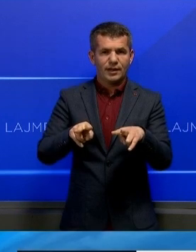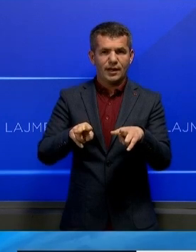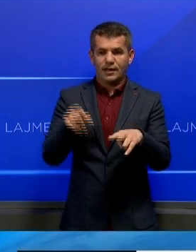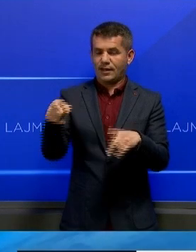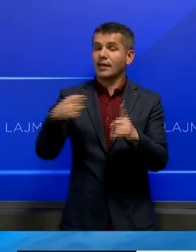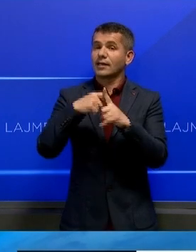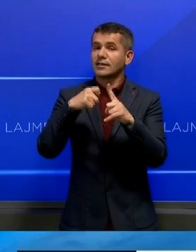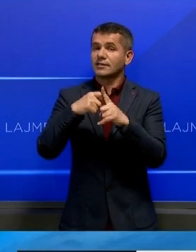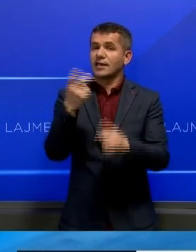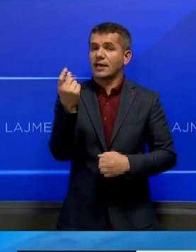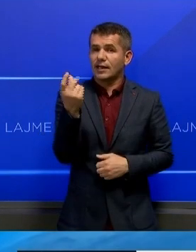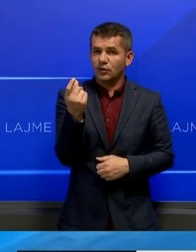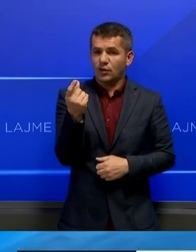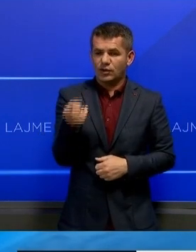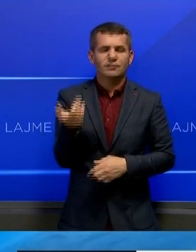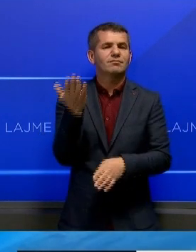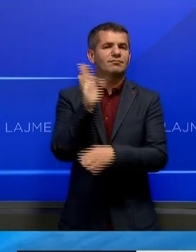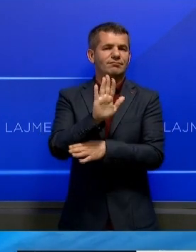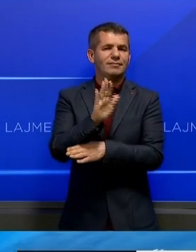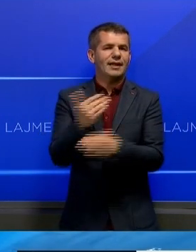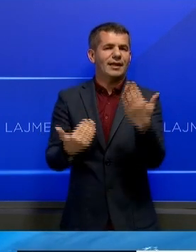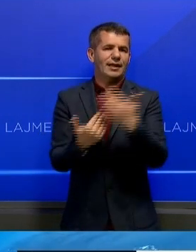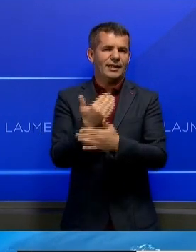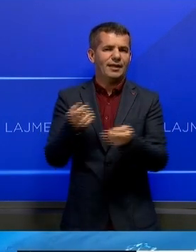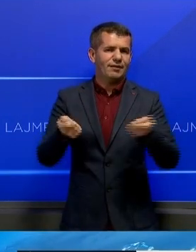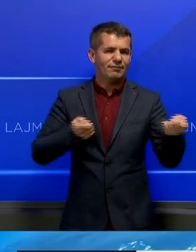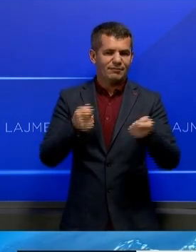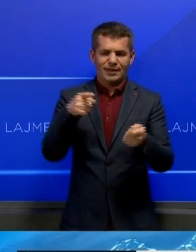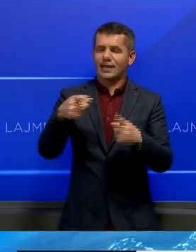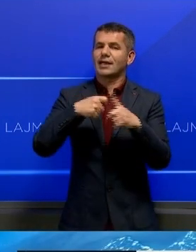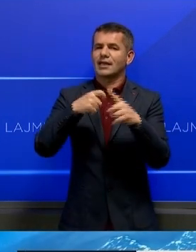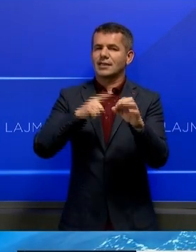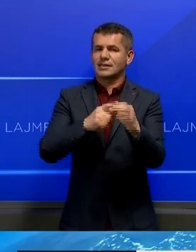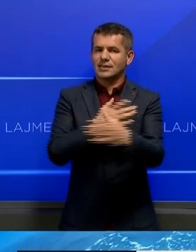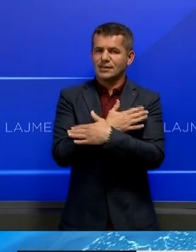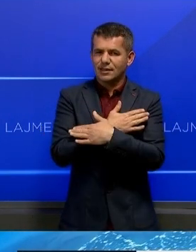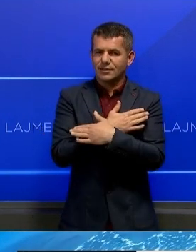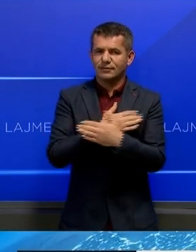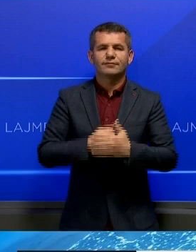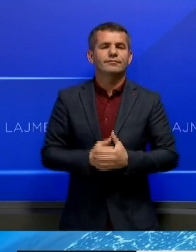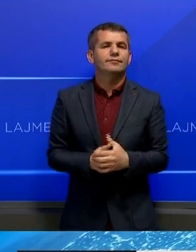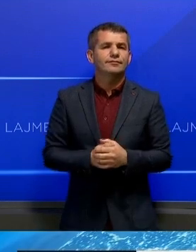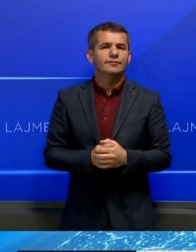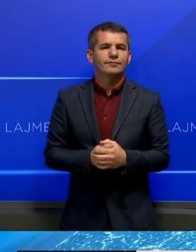Kreshnik Radonici si kryesuës të ri të Komisioni Qëndror të zxedjeve.